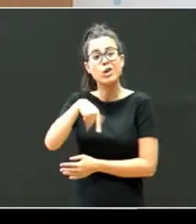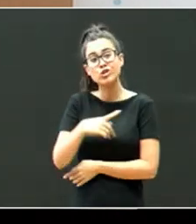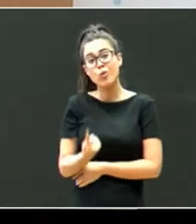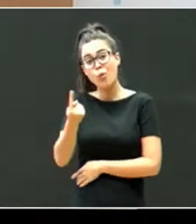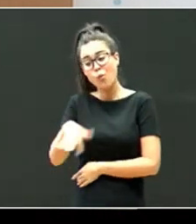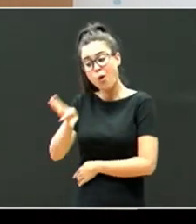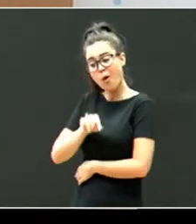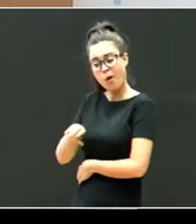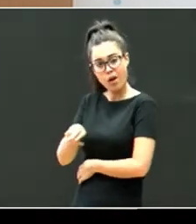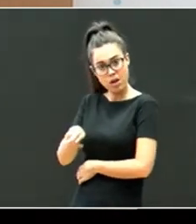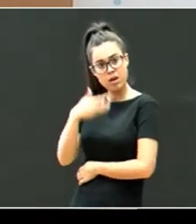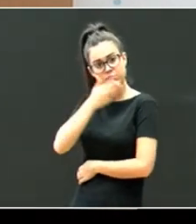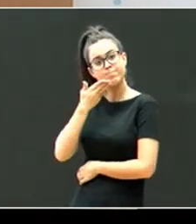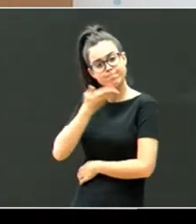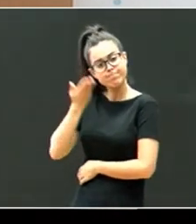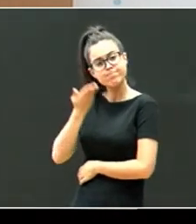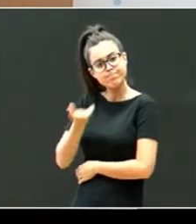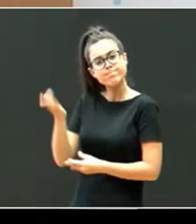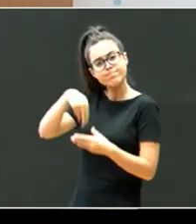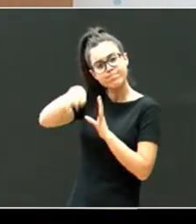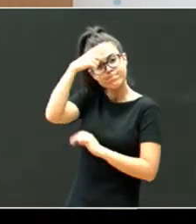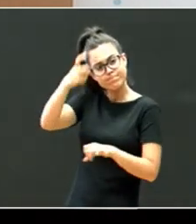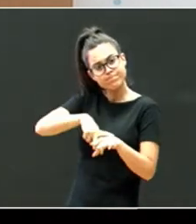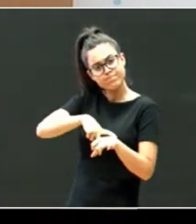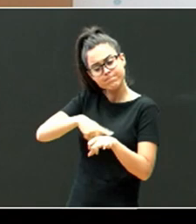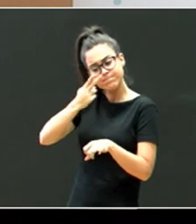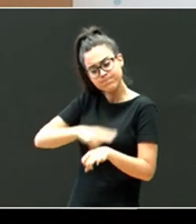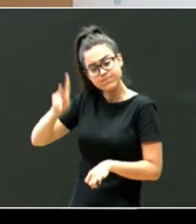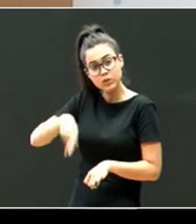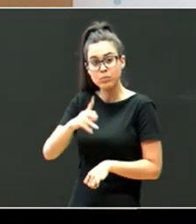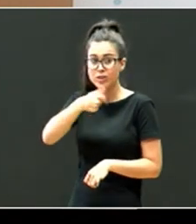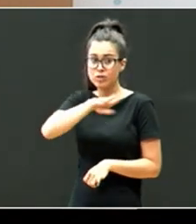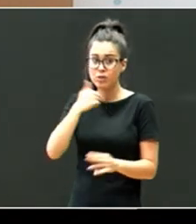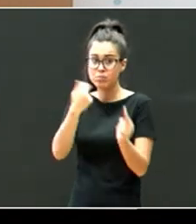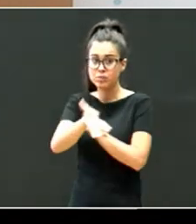horretik gauden, gugare bat, eta hobetu behar degu, erantzuna.